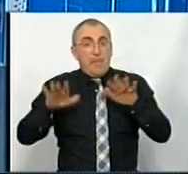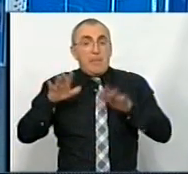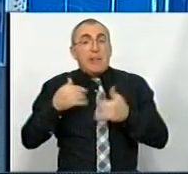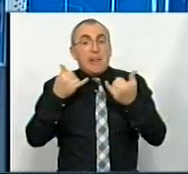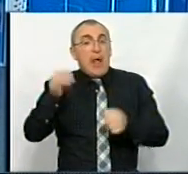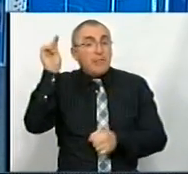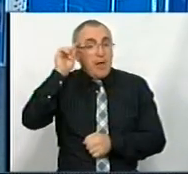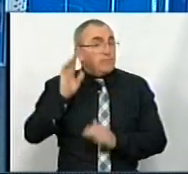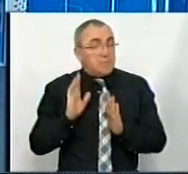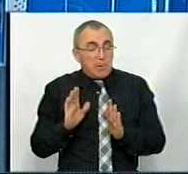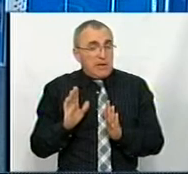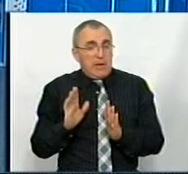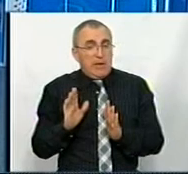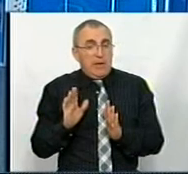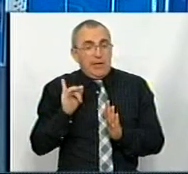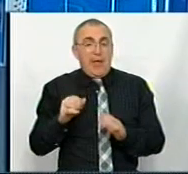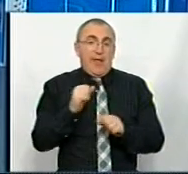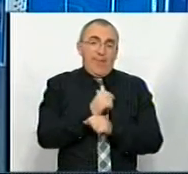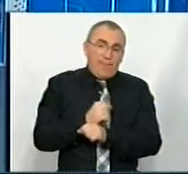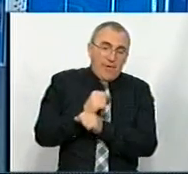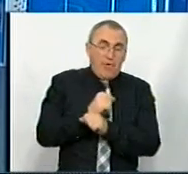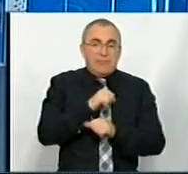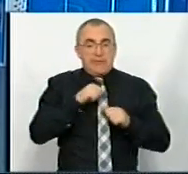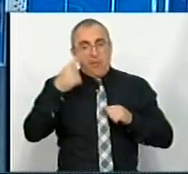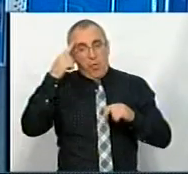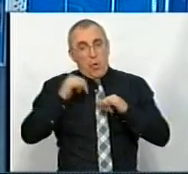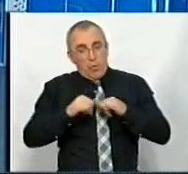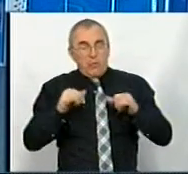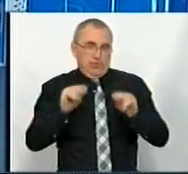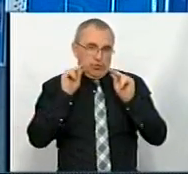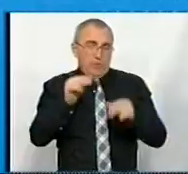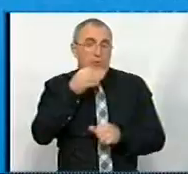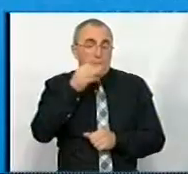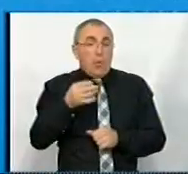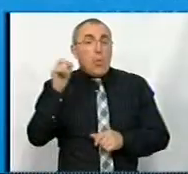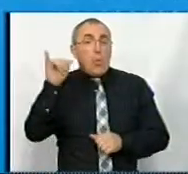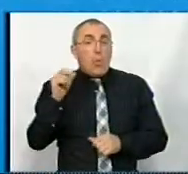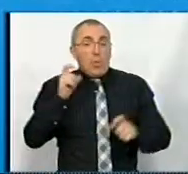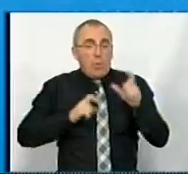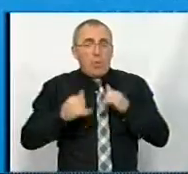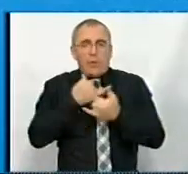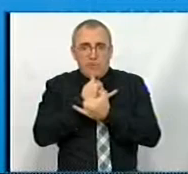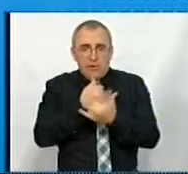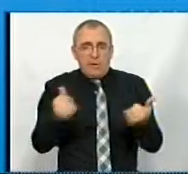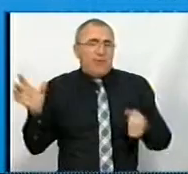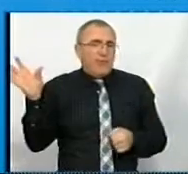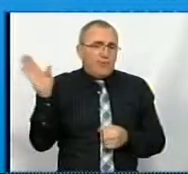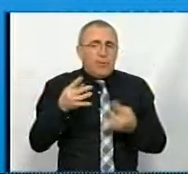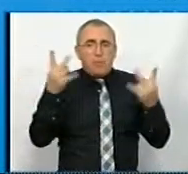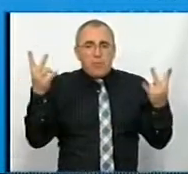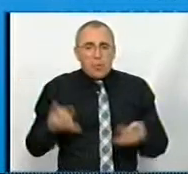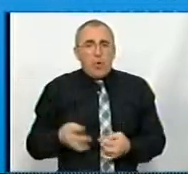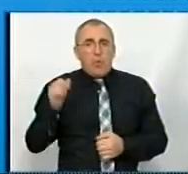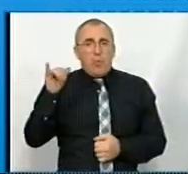навчання, а і для відпочитку, для саморозвитку, будемо чесно говорити. Тобто, університет має забезпечити практично всі потреби